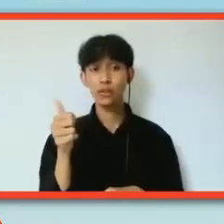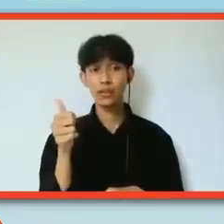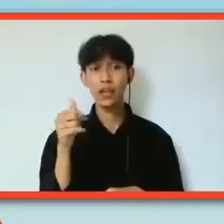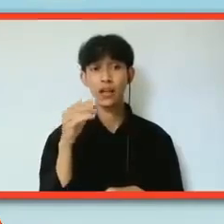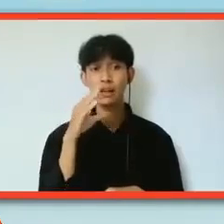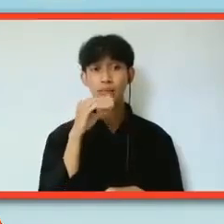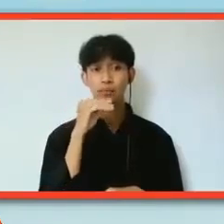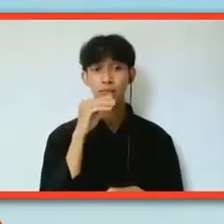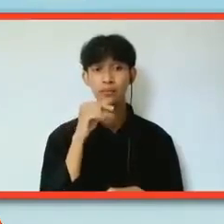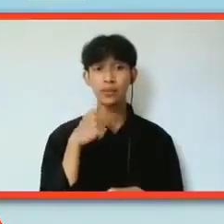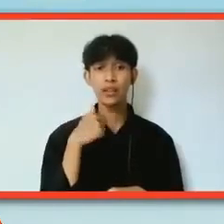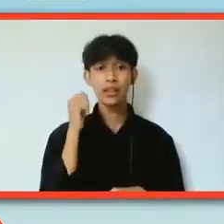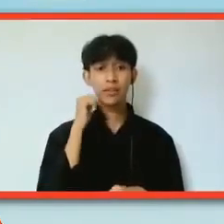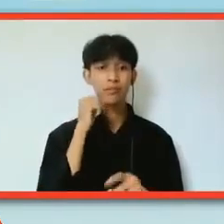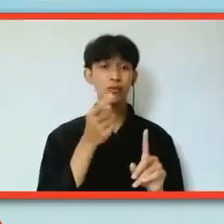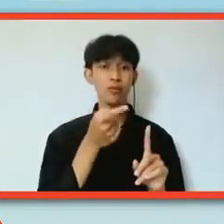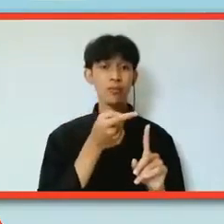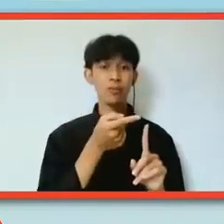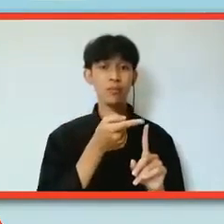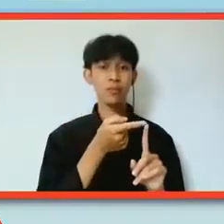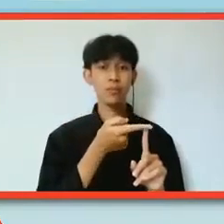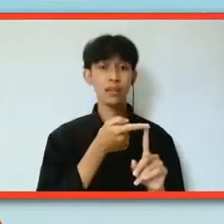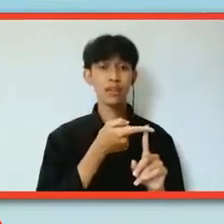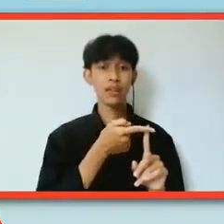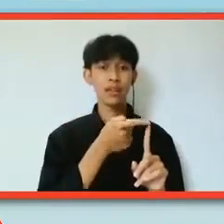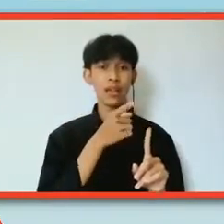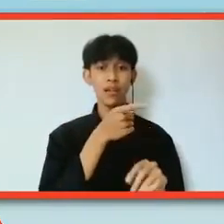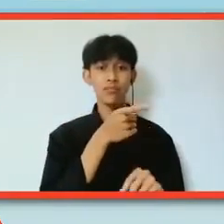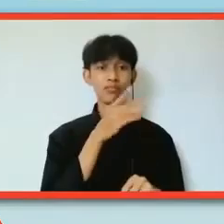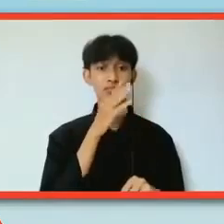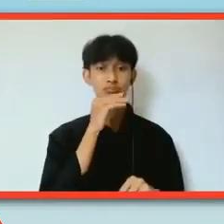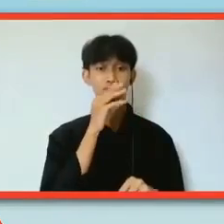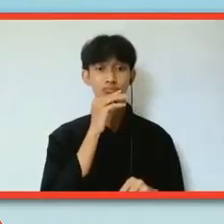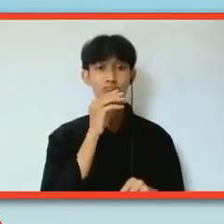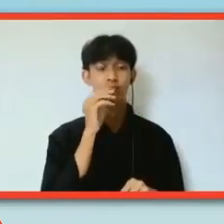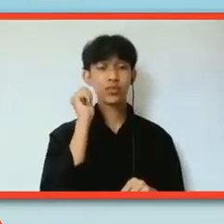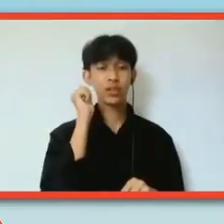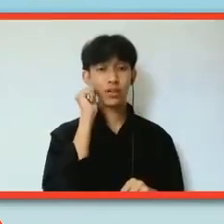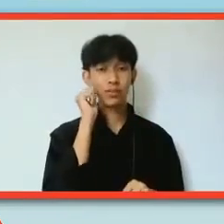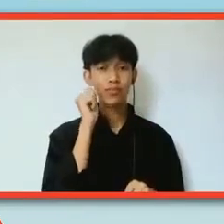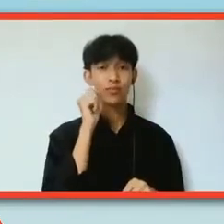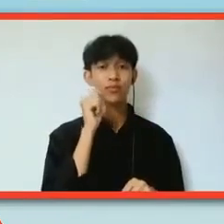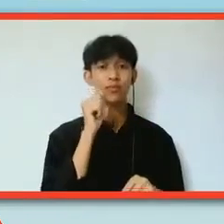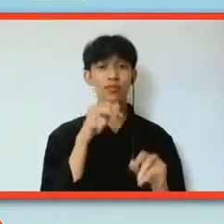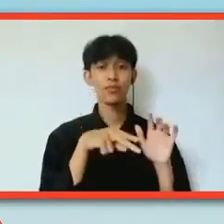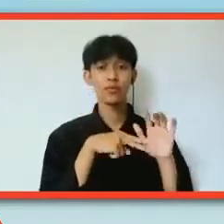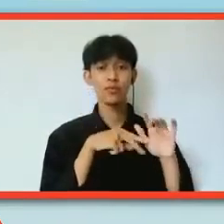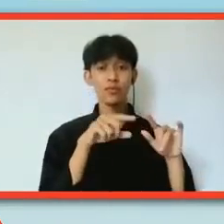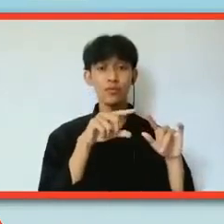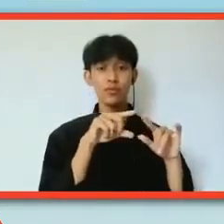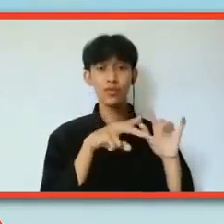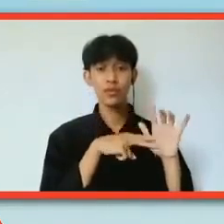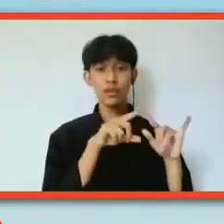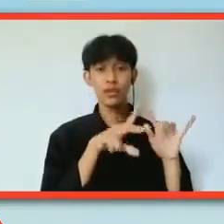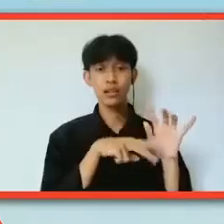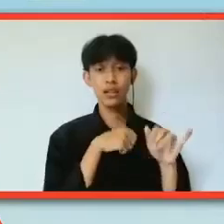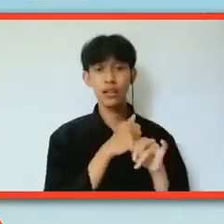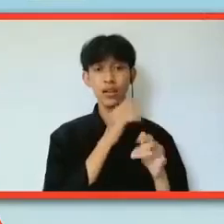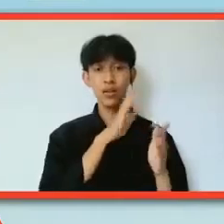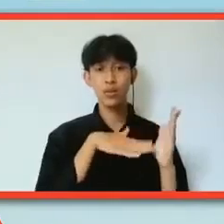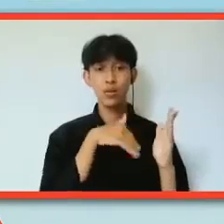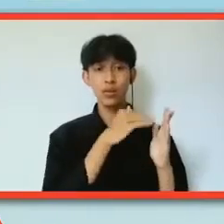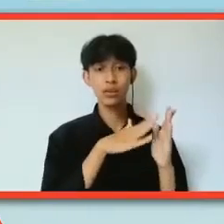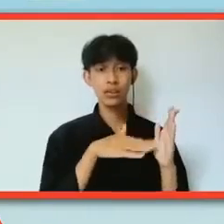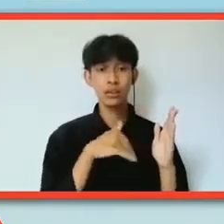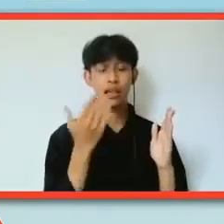ibu paksa kamu untuk bicara. Ibu nanam, eh ngelukis, tadi ngelukis